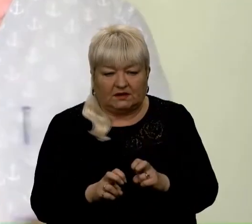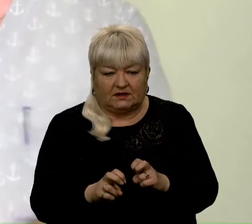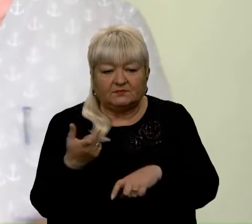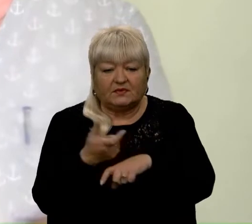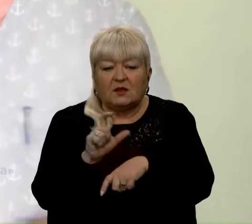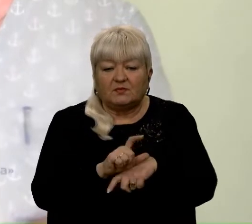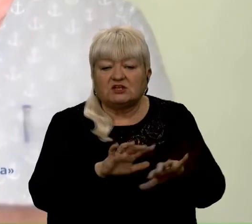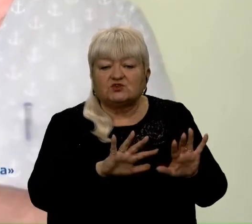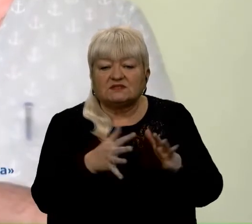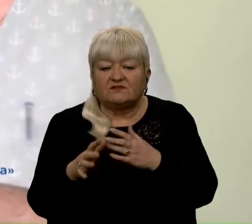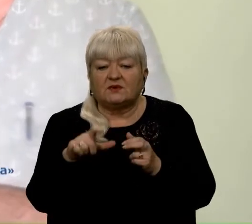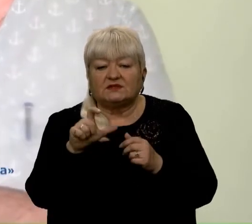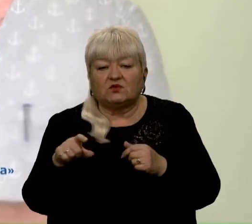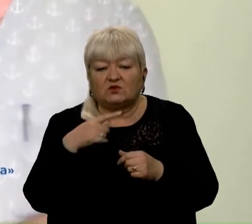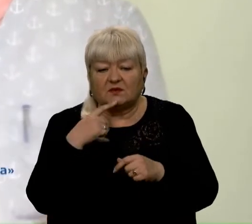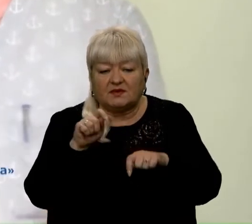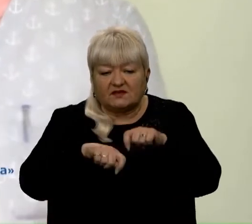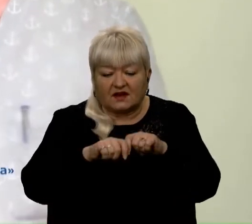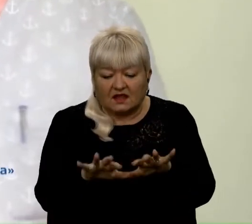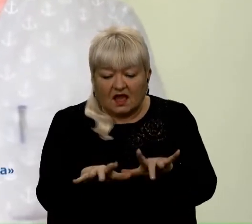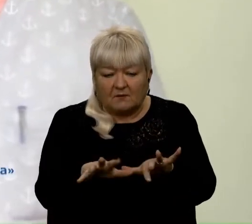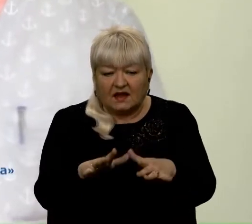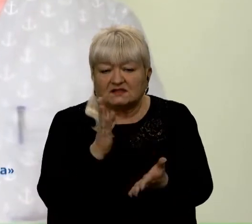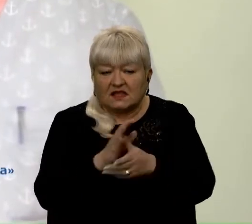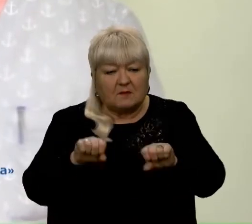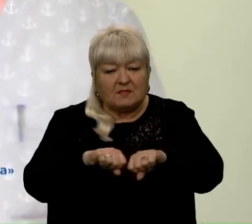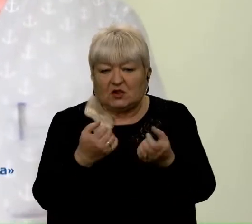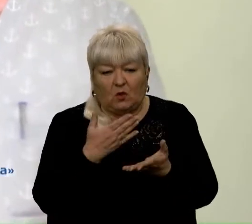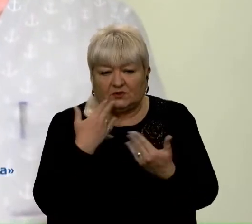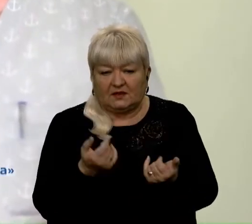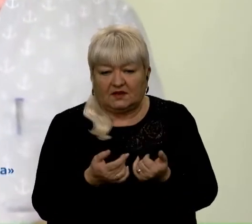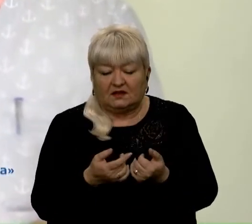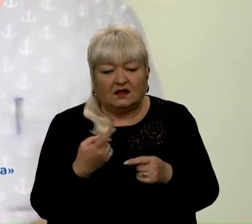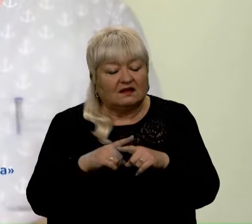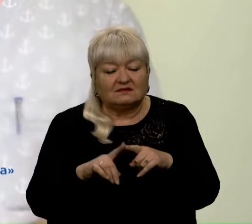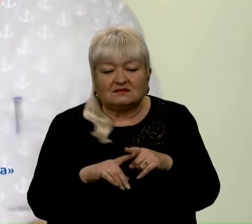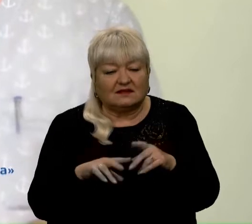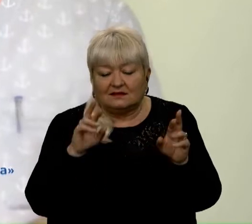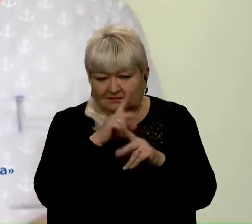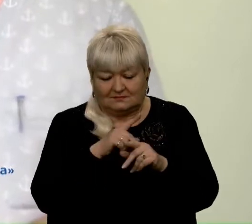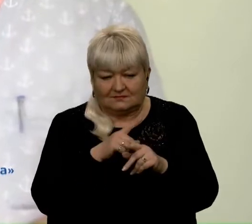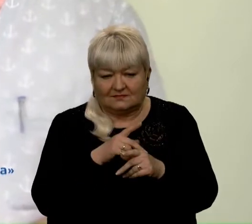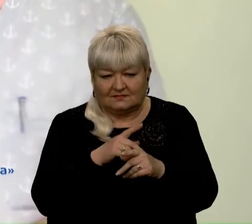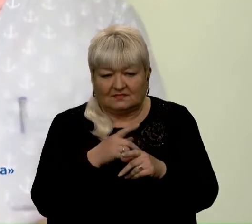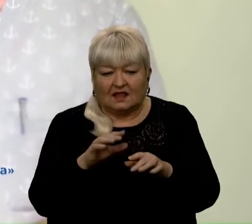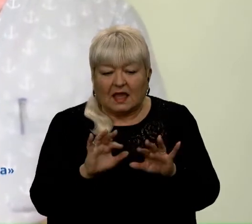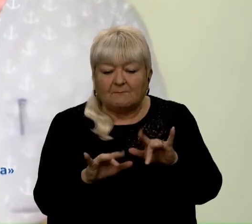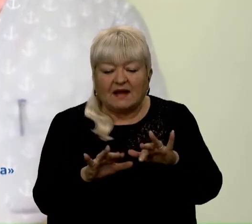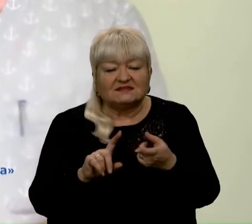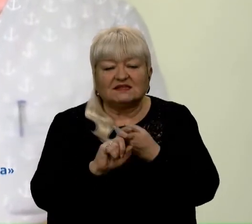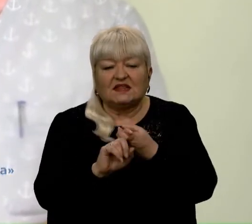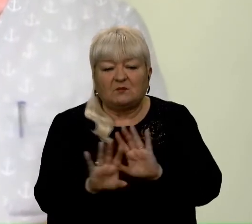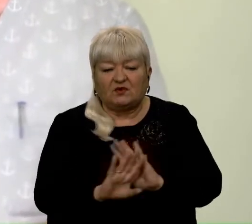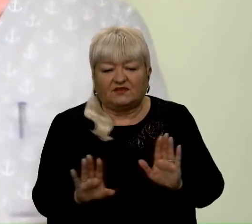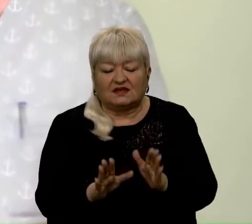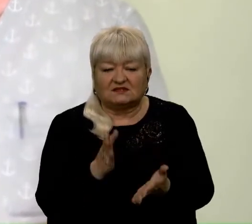випадків люди перевіряють, от пальці рухаються, тобто перелому нема. Насправді це не так. Це функція пальців не пов'язана з